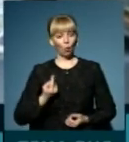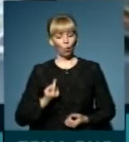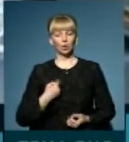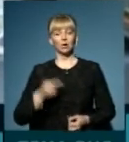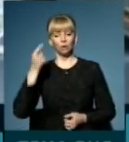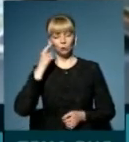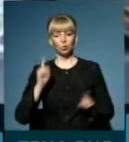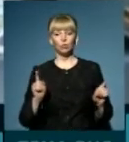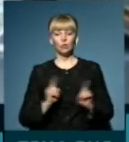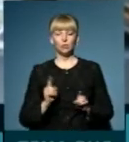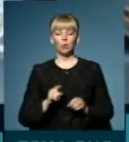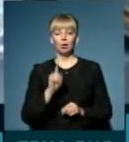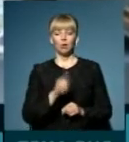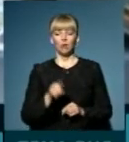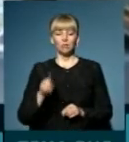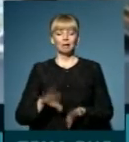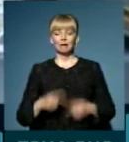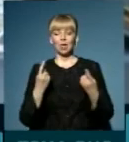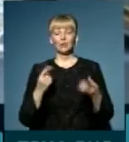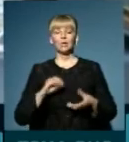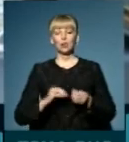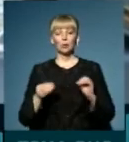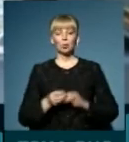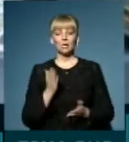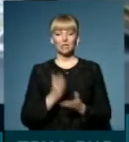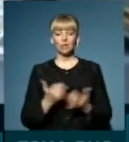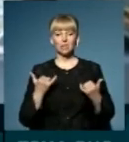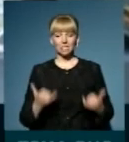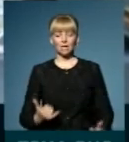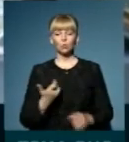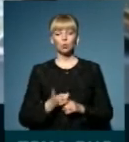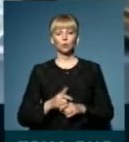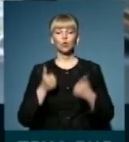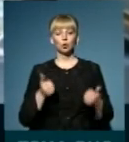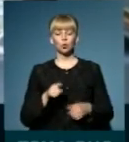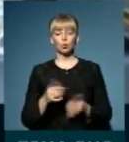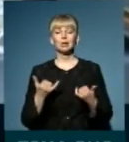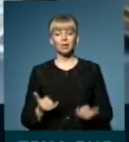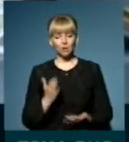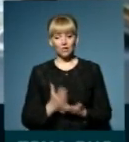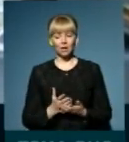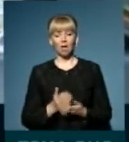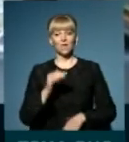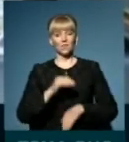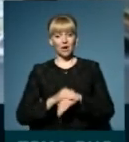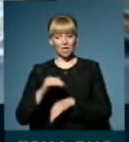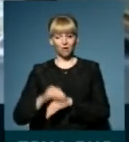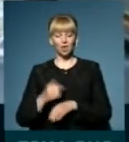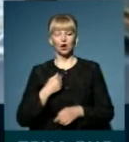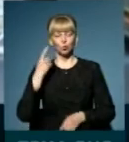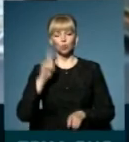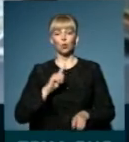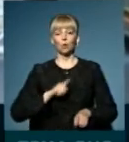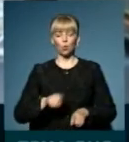і я думаю, що ті невеличкі проблеми, які є зараз, дуже добре, що вони наразі є виявлені, я думаю, що вони у